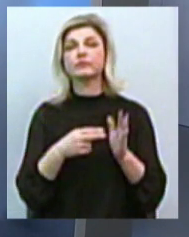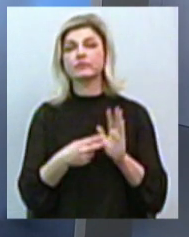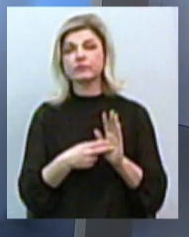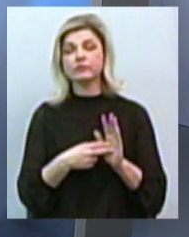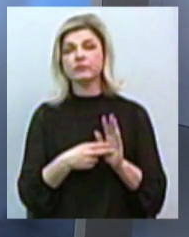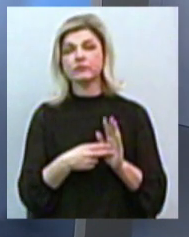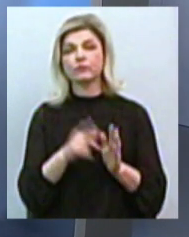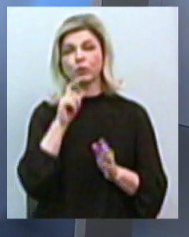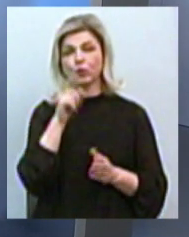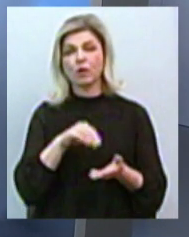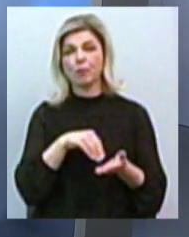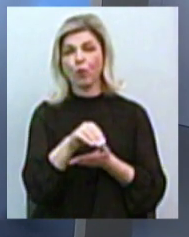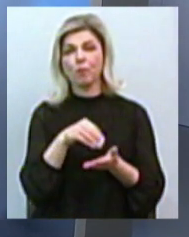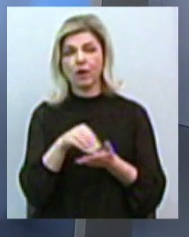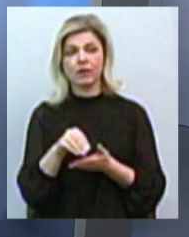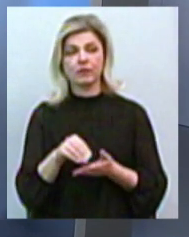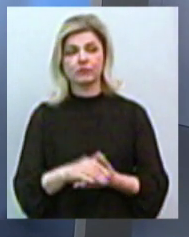покупає, певні